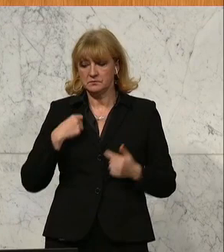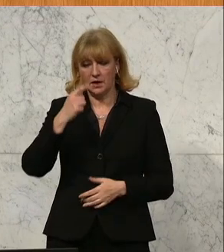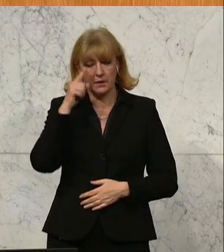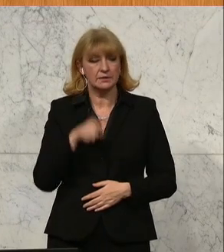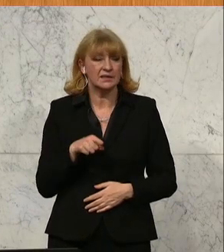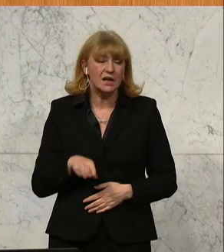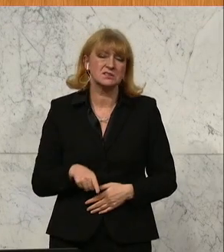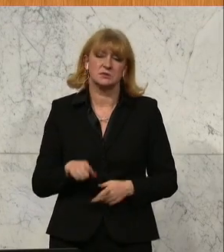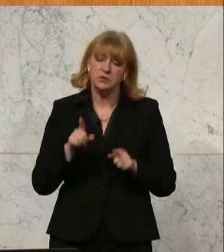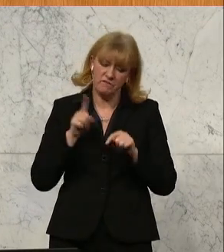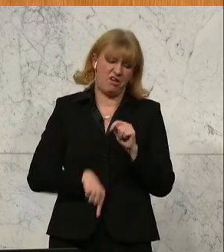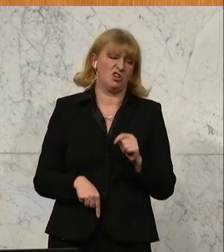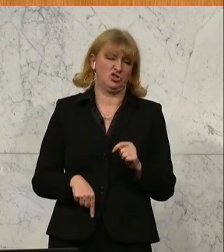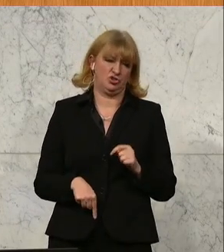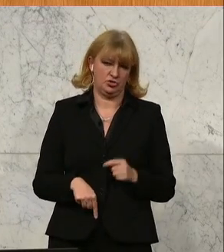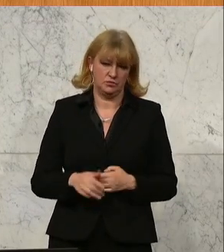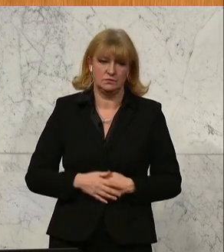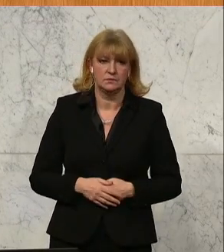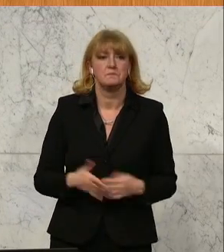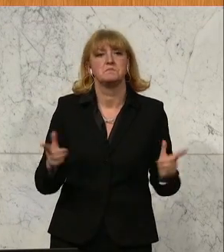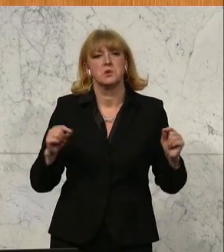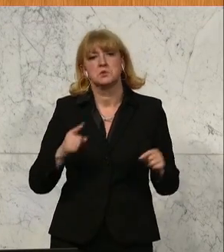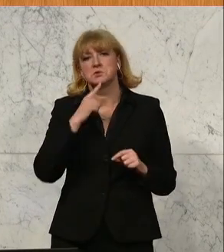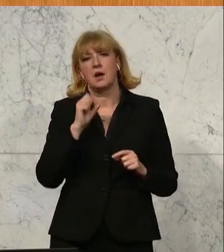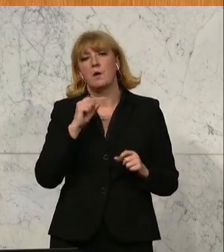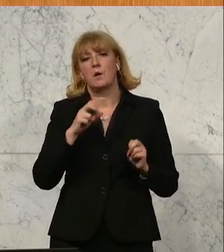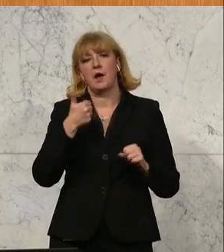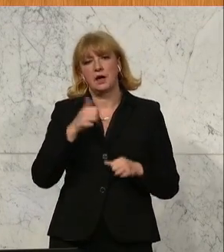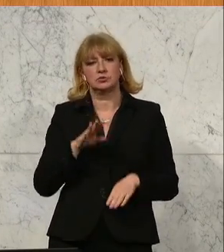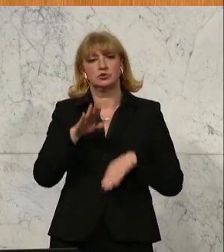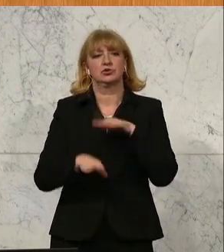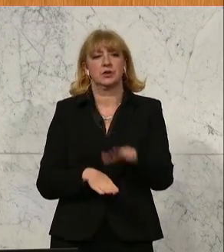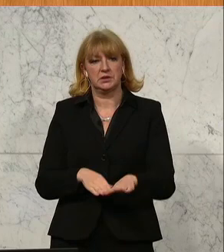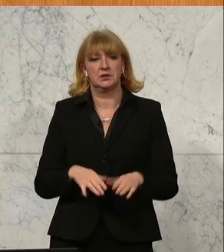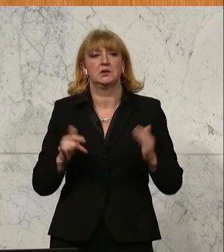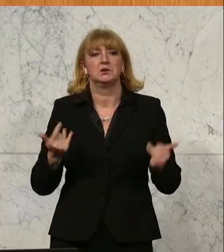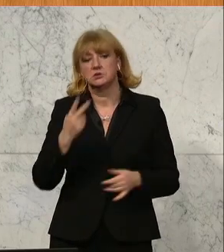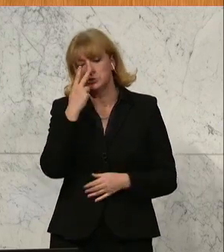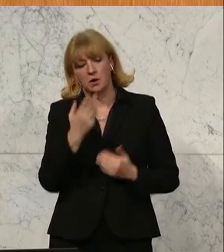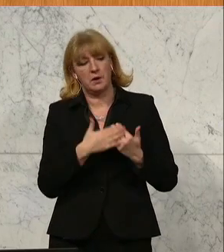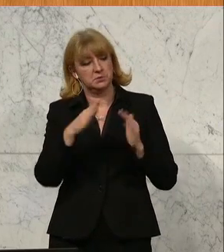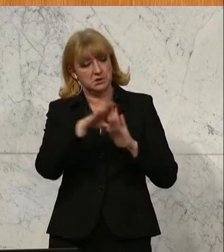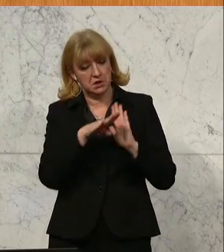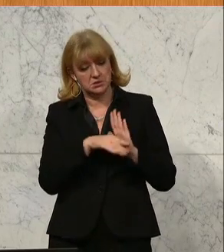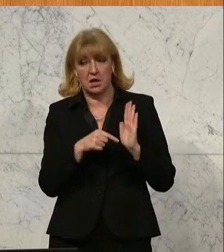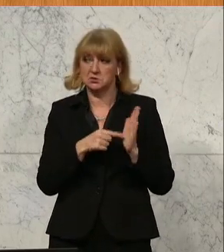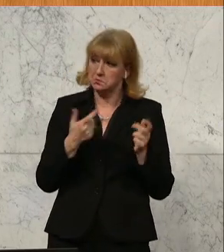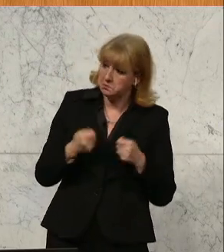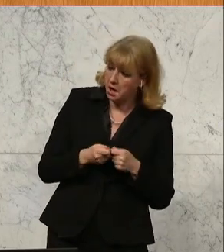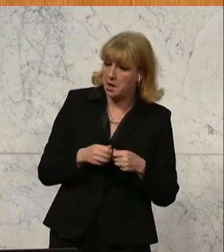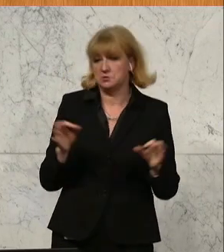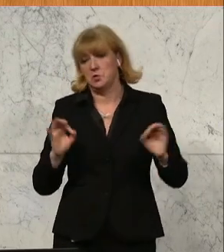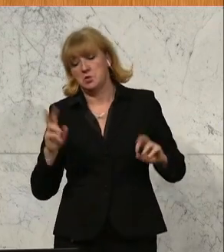grundsätzlich falsch. Und jetzt könnte man sagen, man geht hier den ersten Schritt und man schaut, ob ein Gesetz praktikabel ist und macht dann